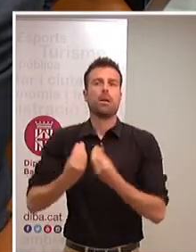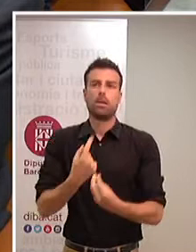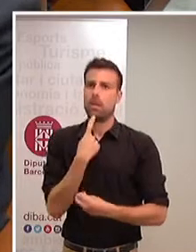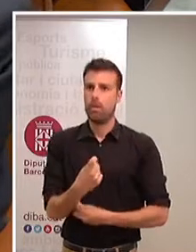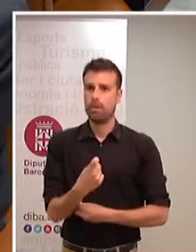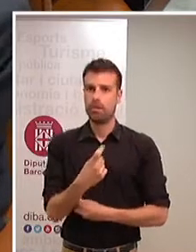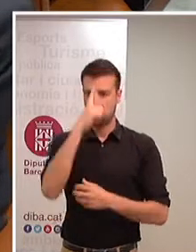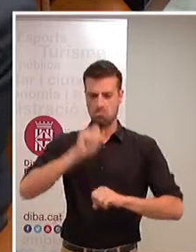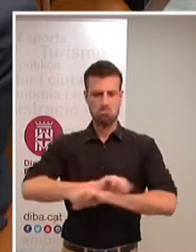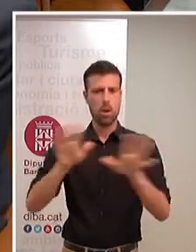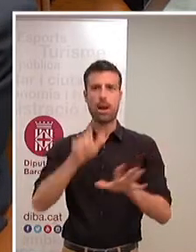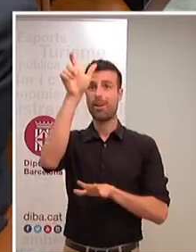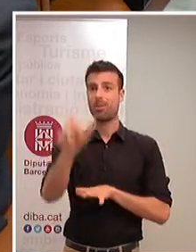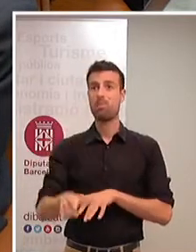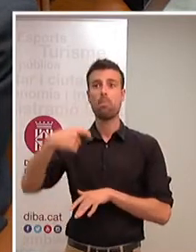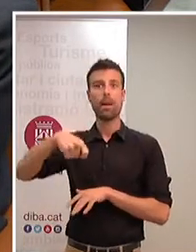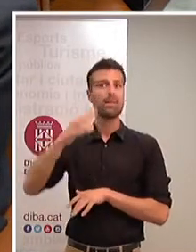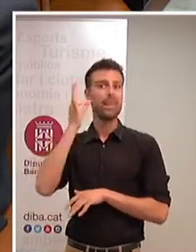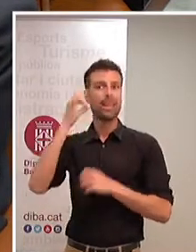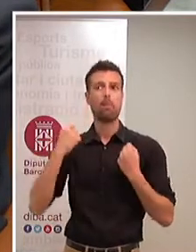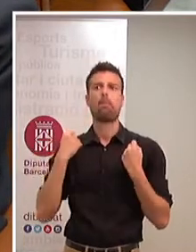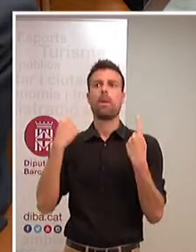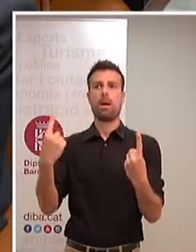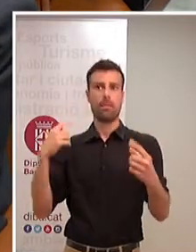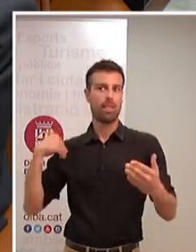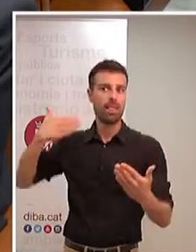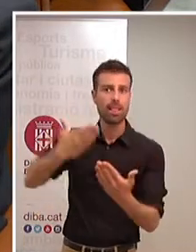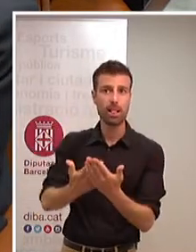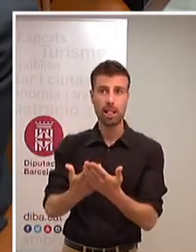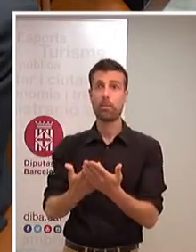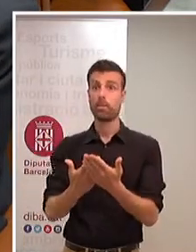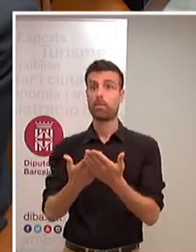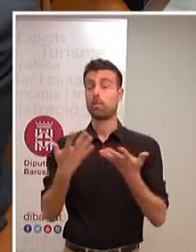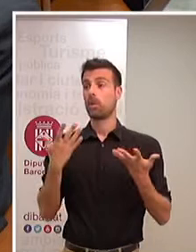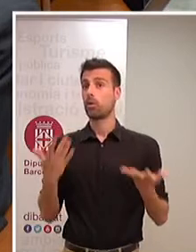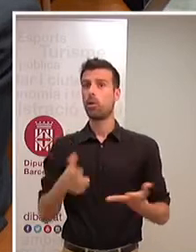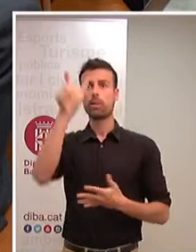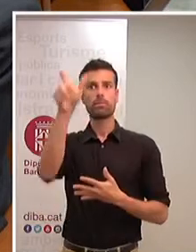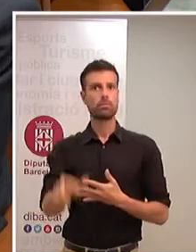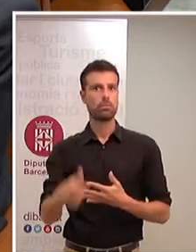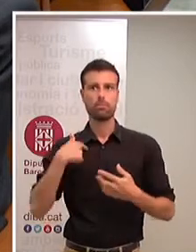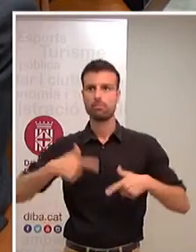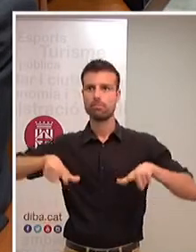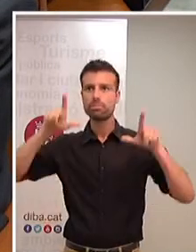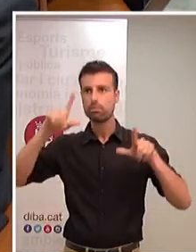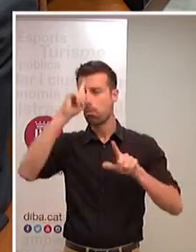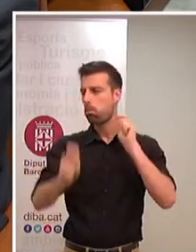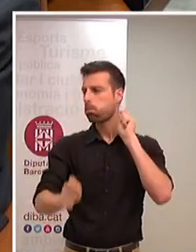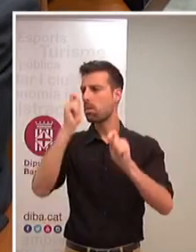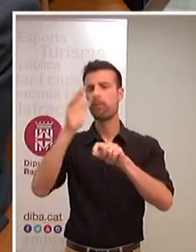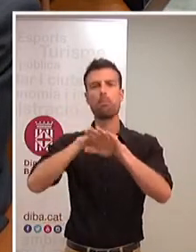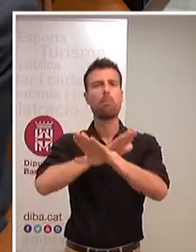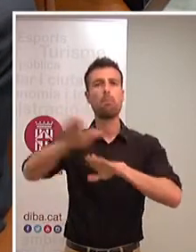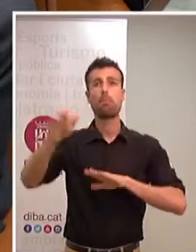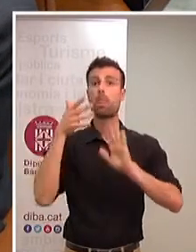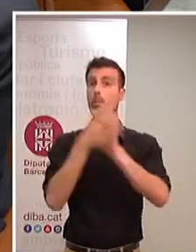vostè és la primera presidenta que ha tingut aquesta institució i que, per tant, és un element èpic que cal resaltar perquè